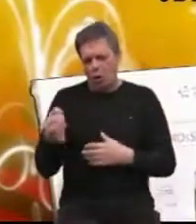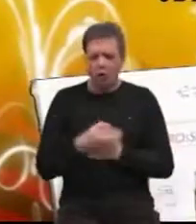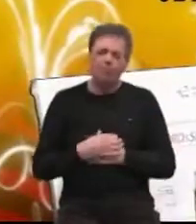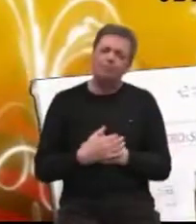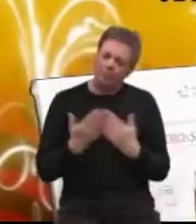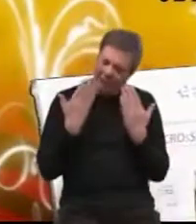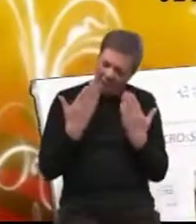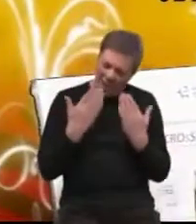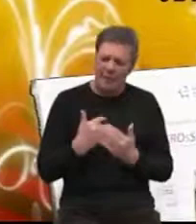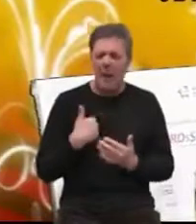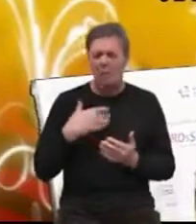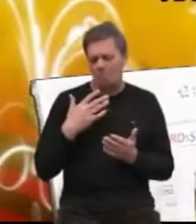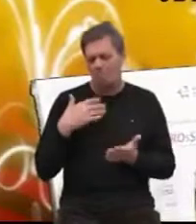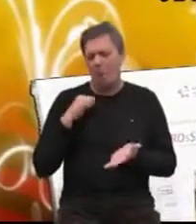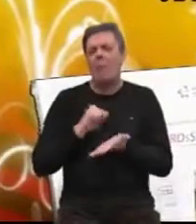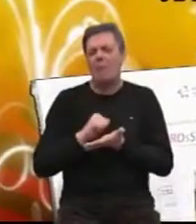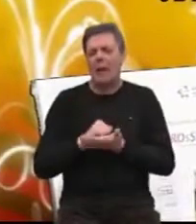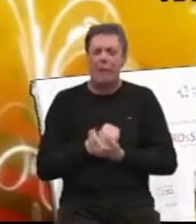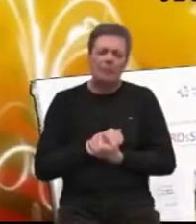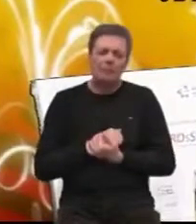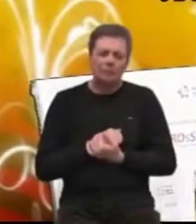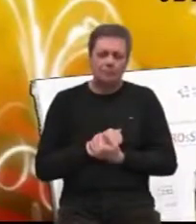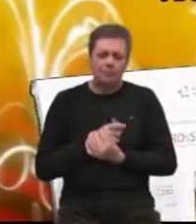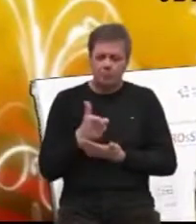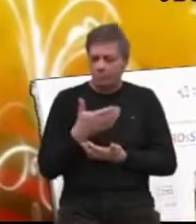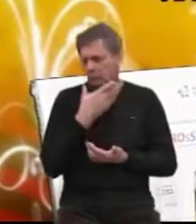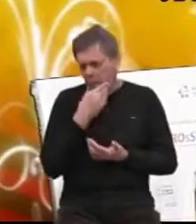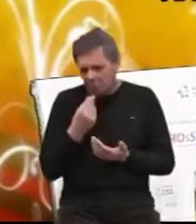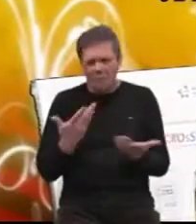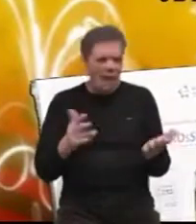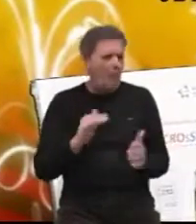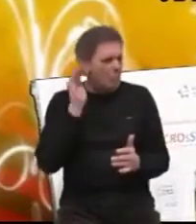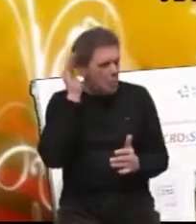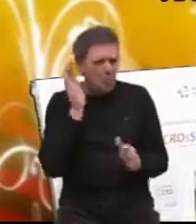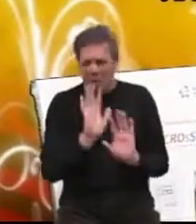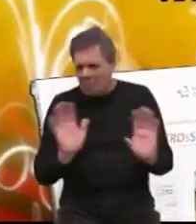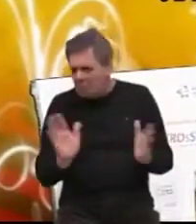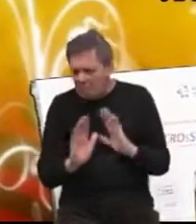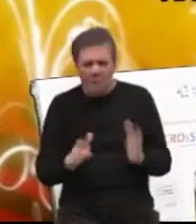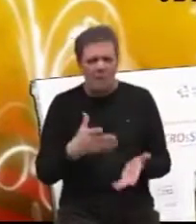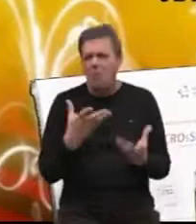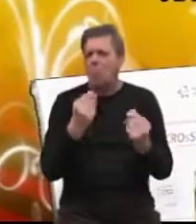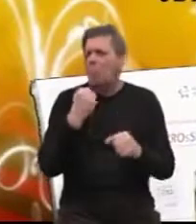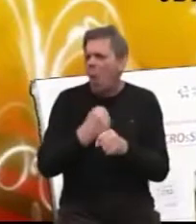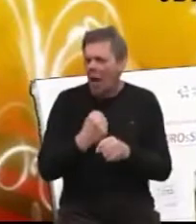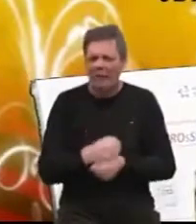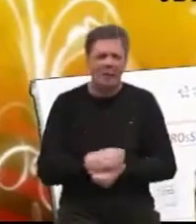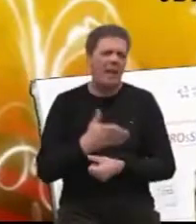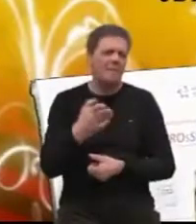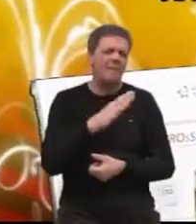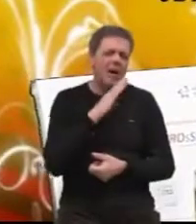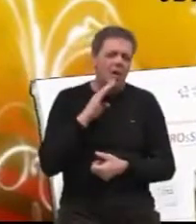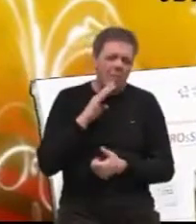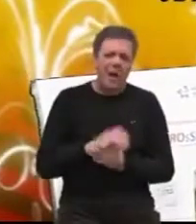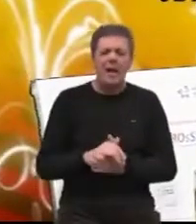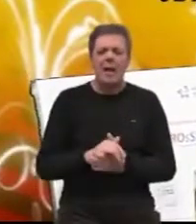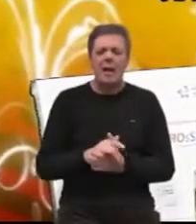novinarki. Ali ono što je sada važno reći, ovo je sve krasno dobro slušati, vi strašno puno radite, vaša majka